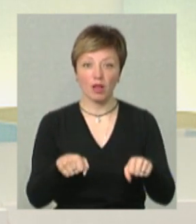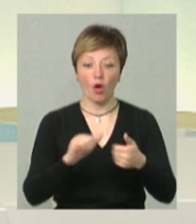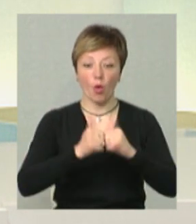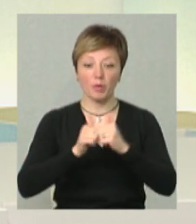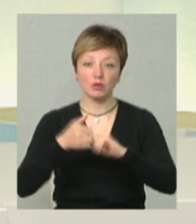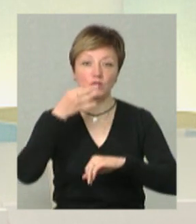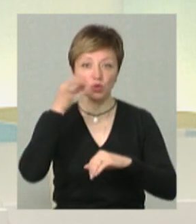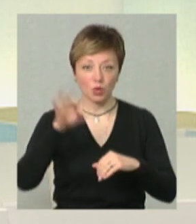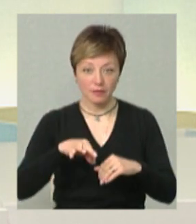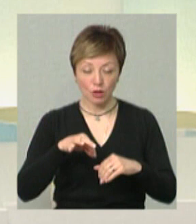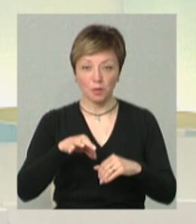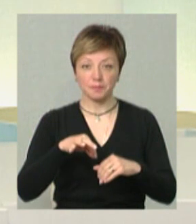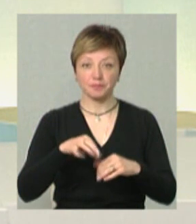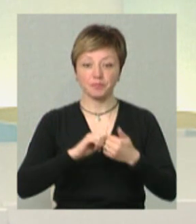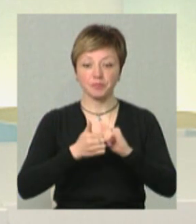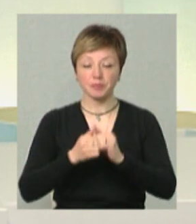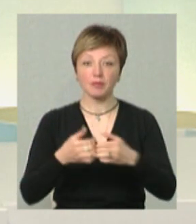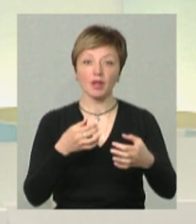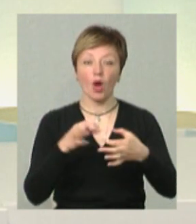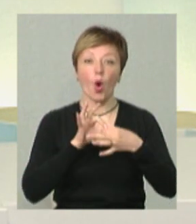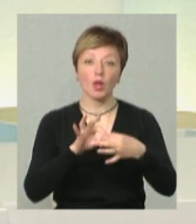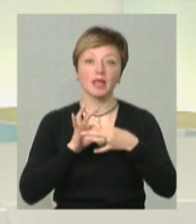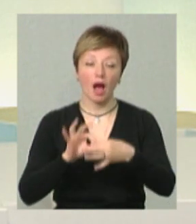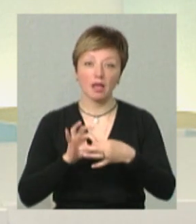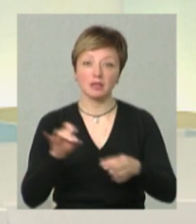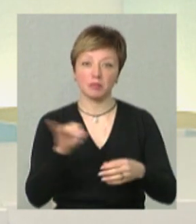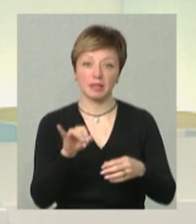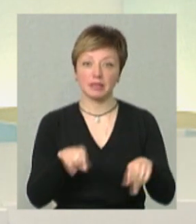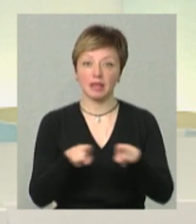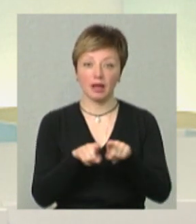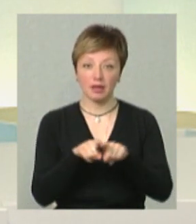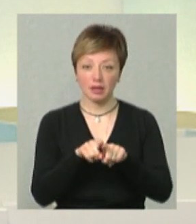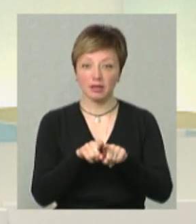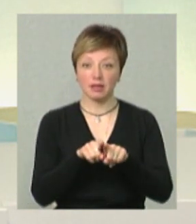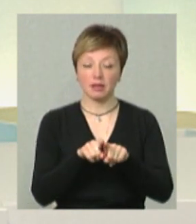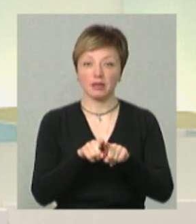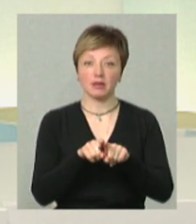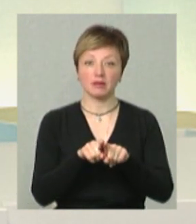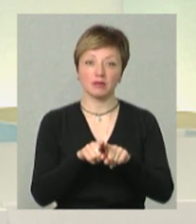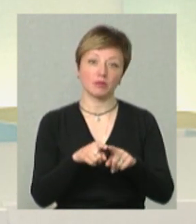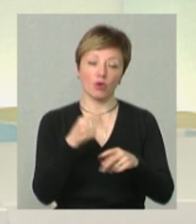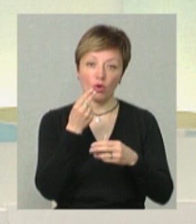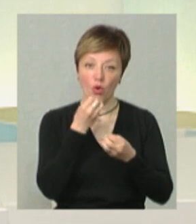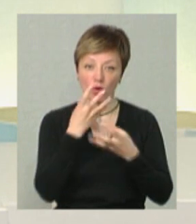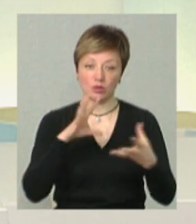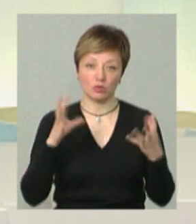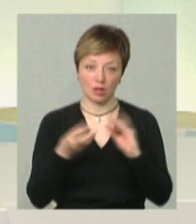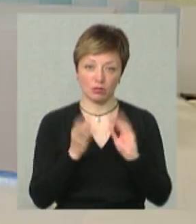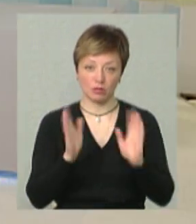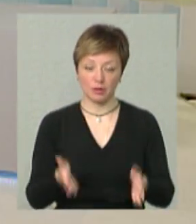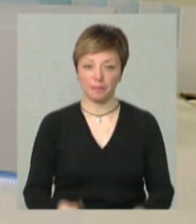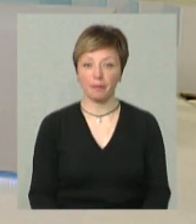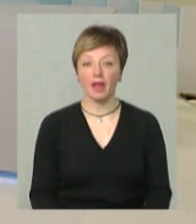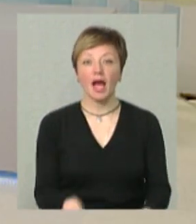обмінюватися досвідом, обмінюватися контактами і такий нетворкінг призведе до дуже хороших результатів. Ну,